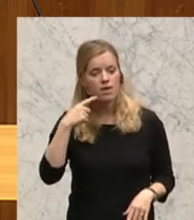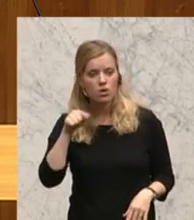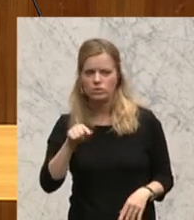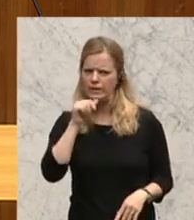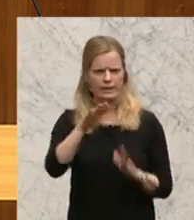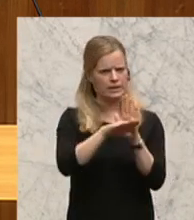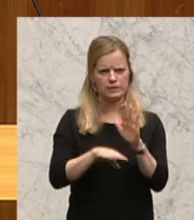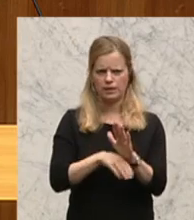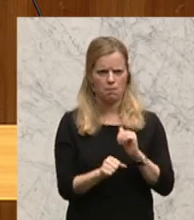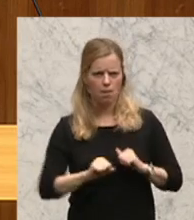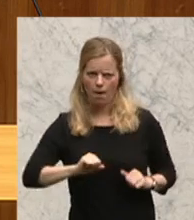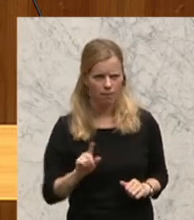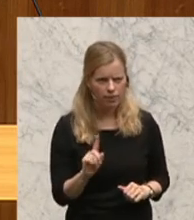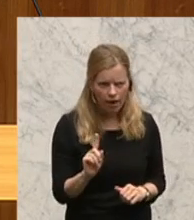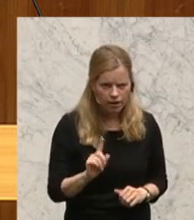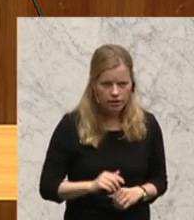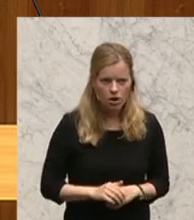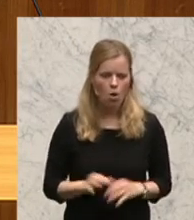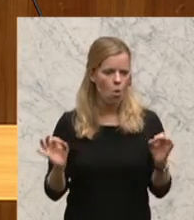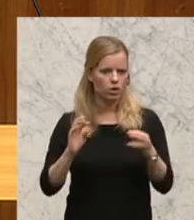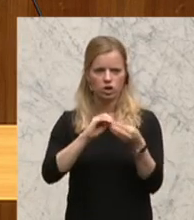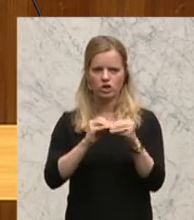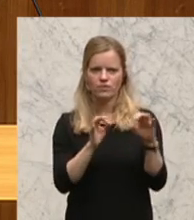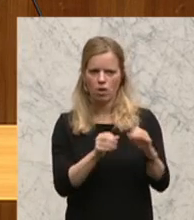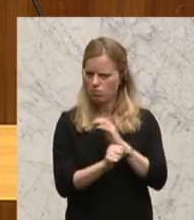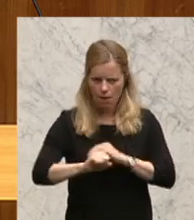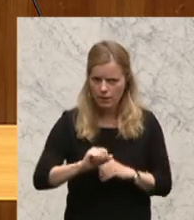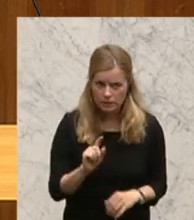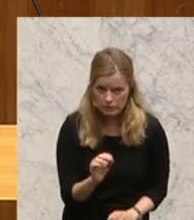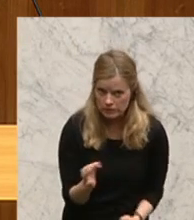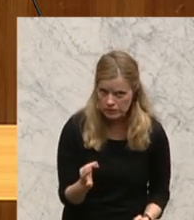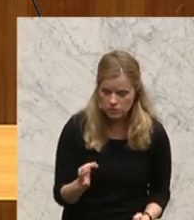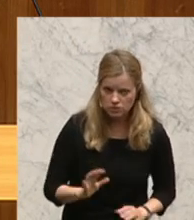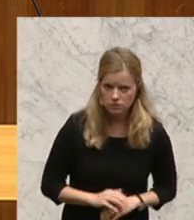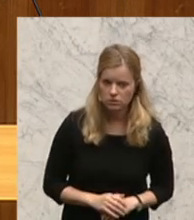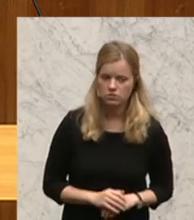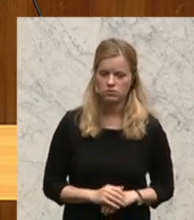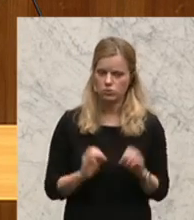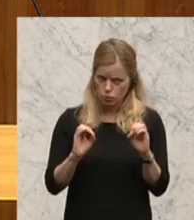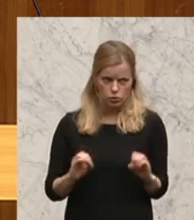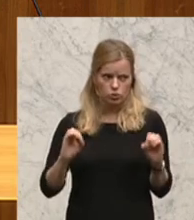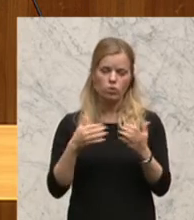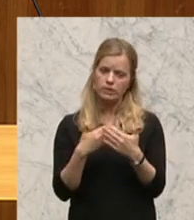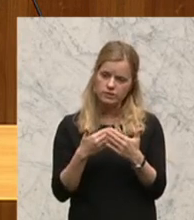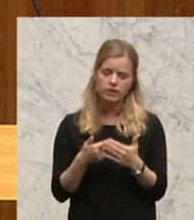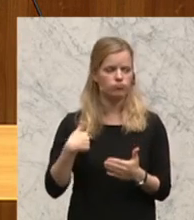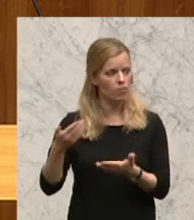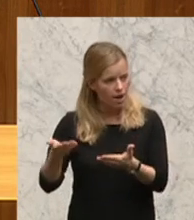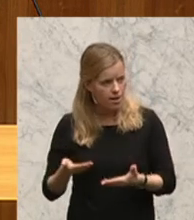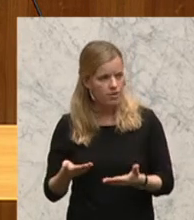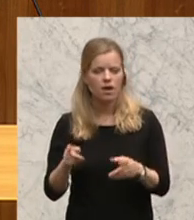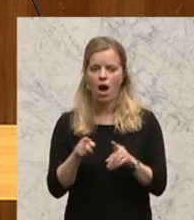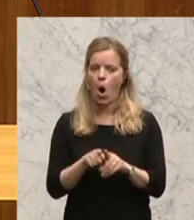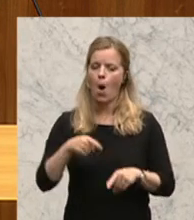noch eine Geschäftsordnung gebrochen. Das heißt, ich lade Sie ein, auch seitens des Präsidiums hier auf die